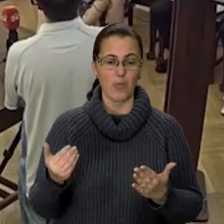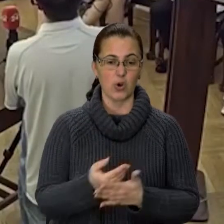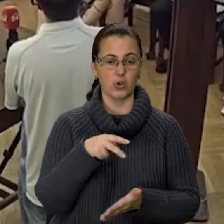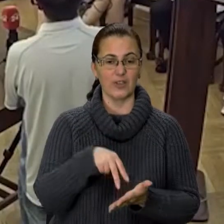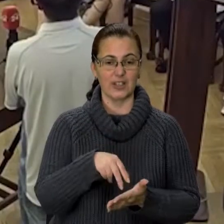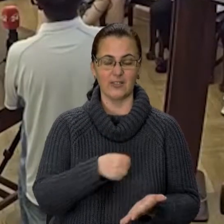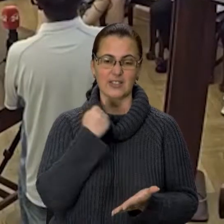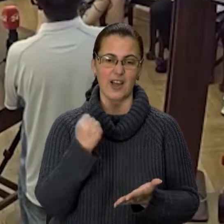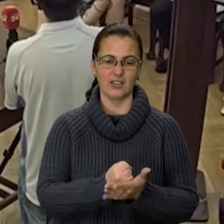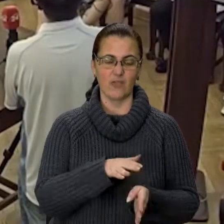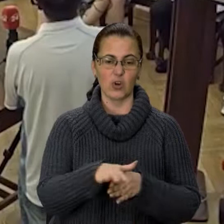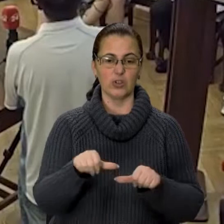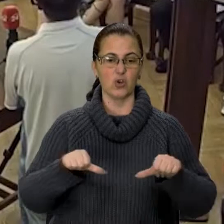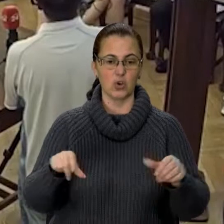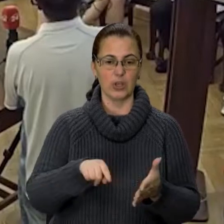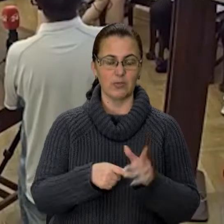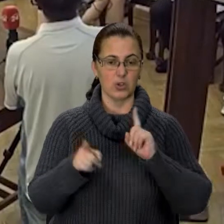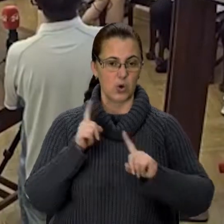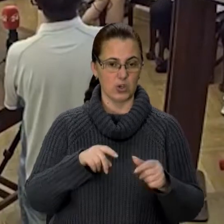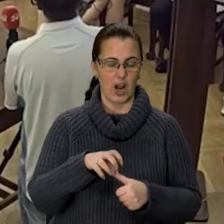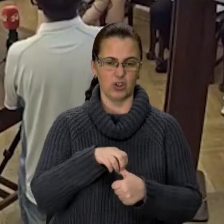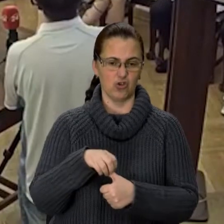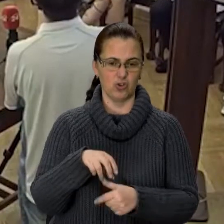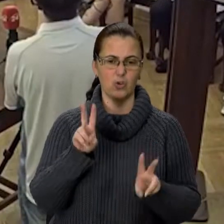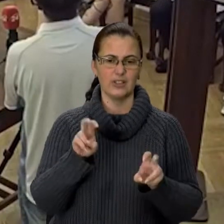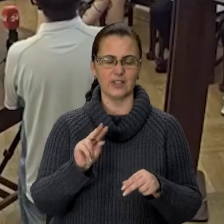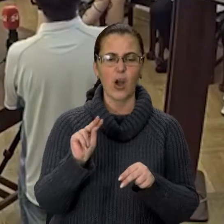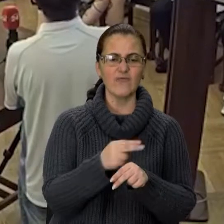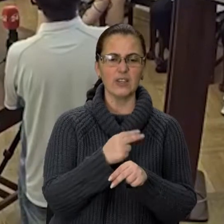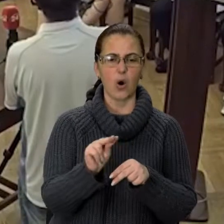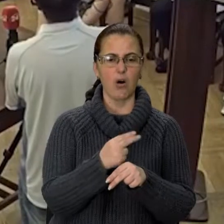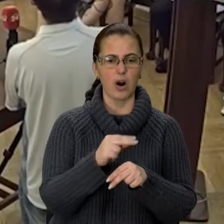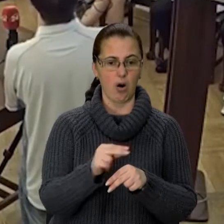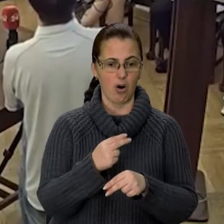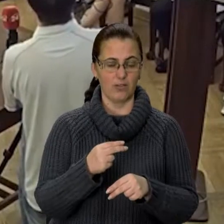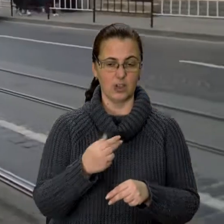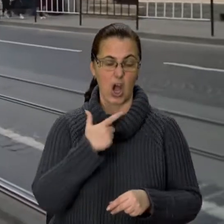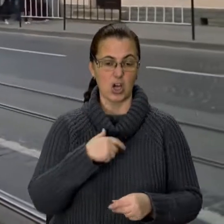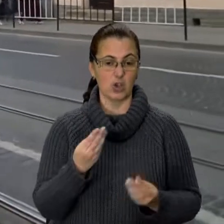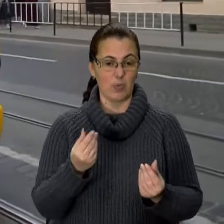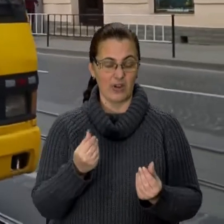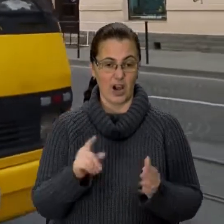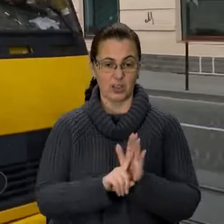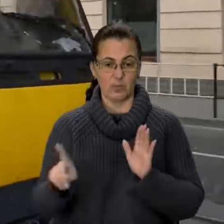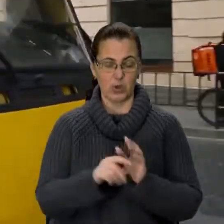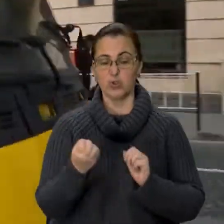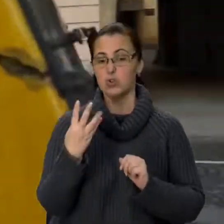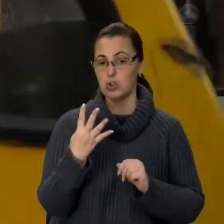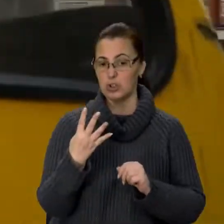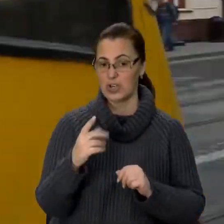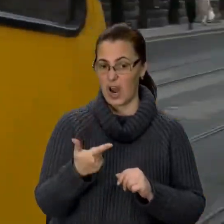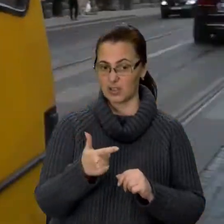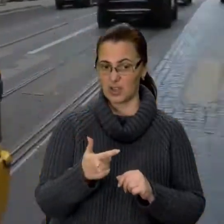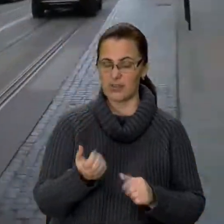затвердив виконавчий комітет міськради. Посадовці називають їх відкоригованими. Мовляв, собі вартість проїзду усі 14 гривень, але